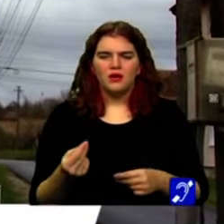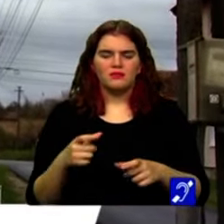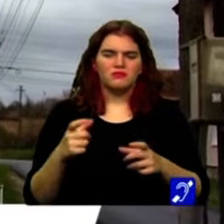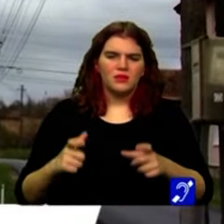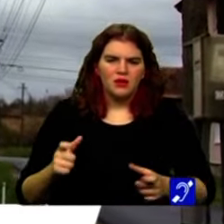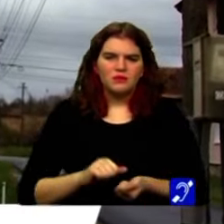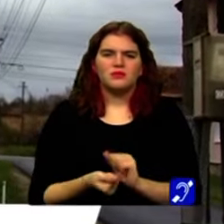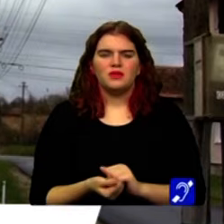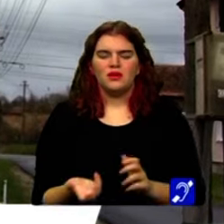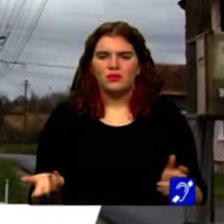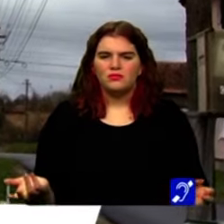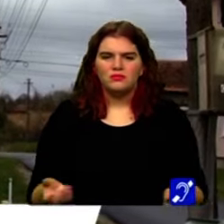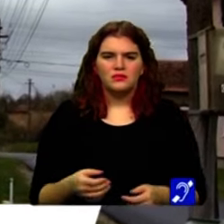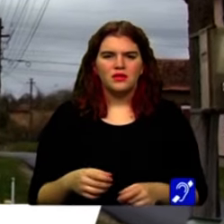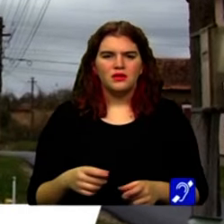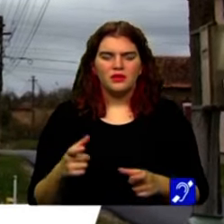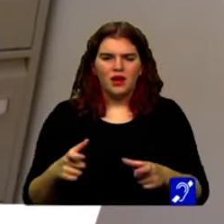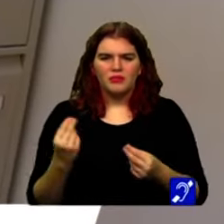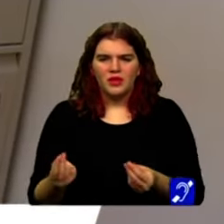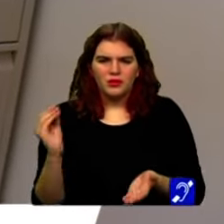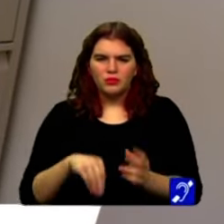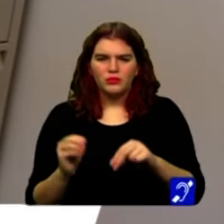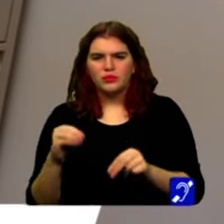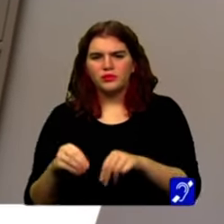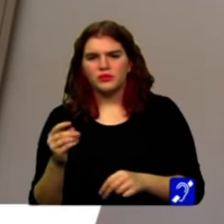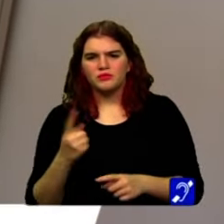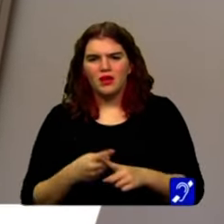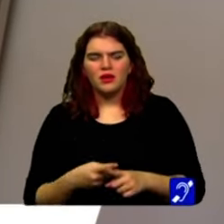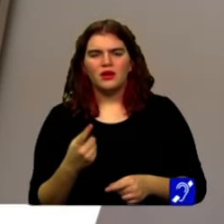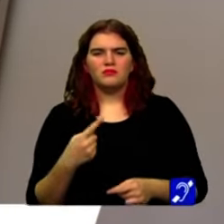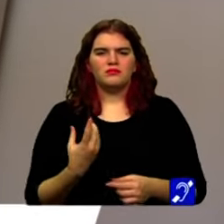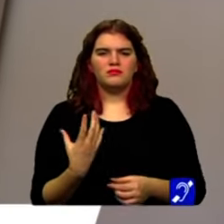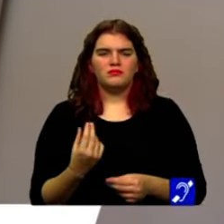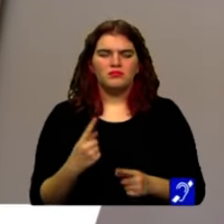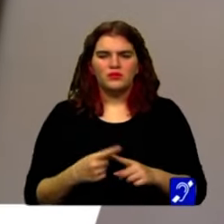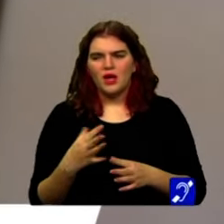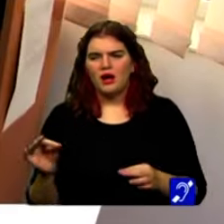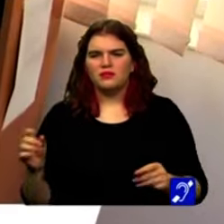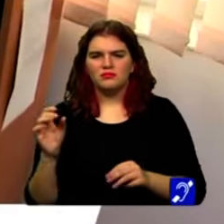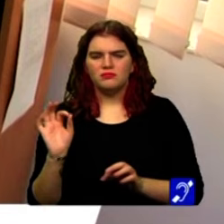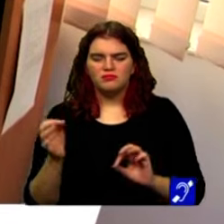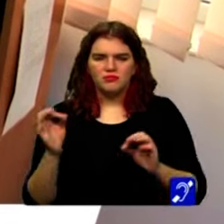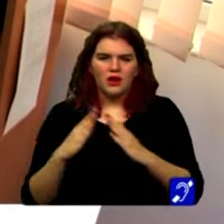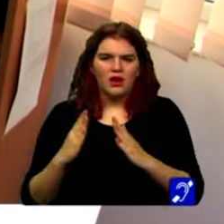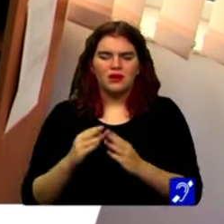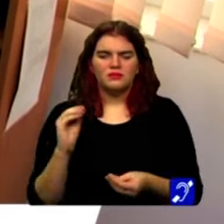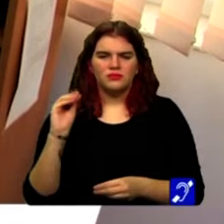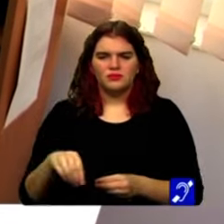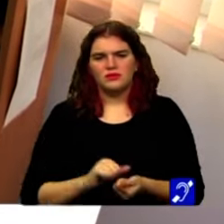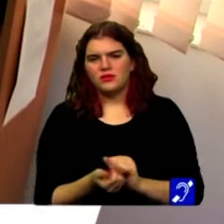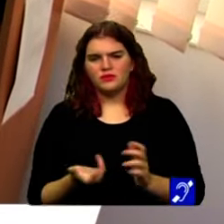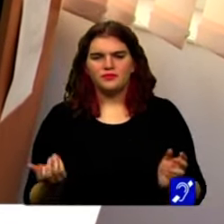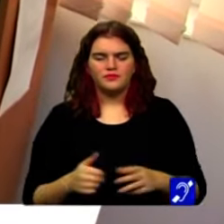fie că e vorba de un cabinet bine dotat, fie că e vorba de alte condiții, eu știu, locuință sau alte lucruri de genul ăsta.